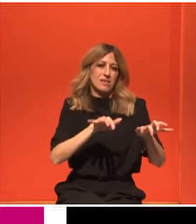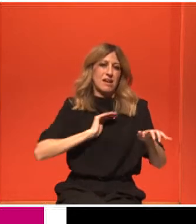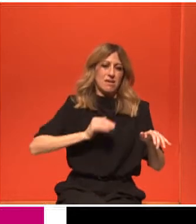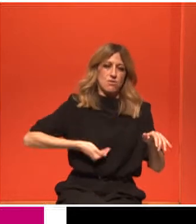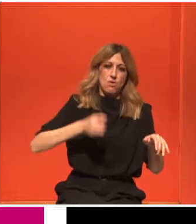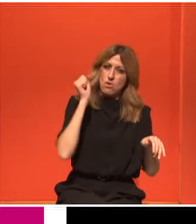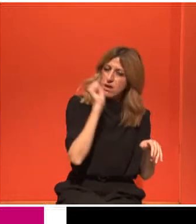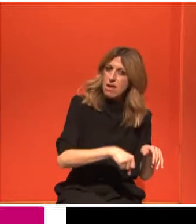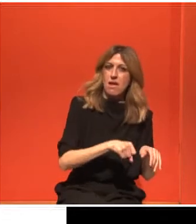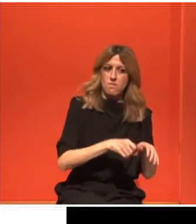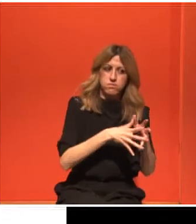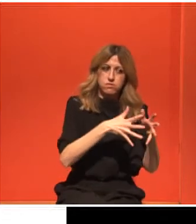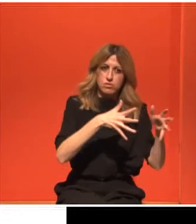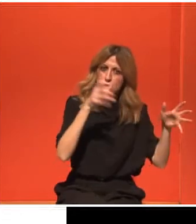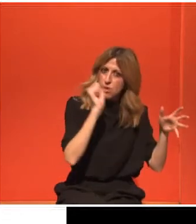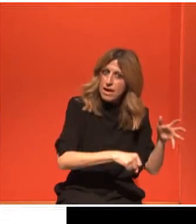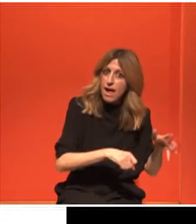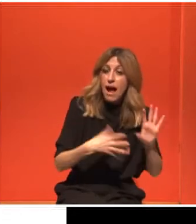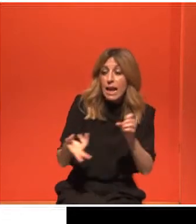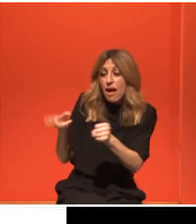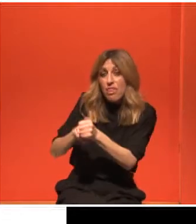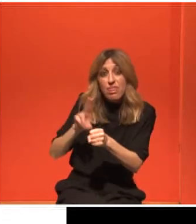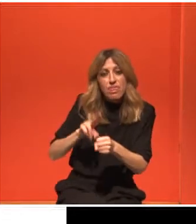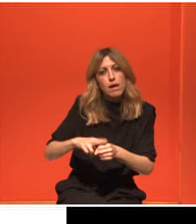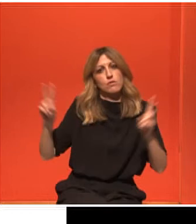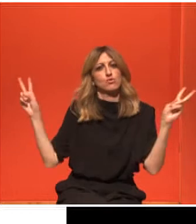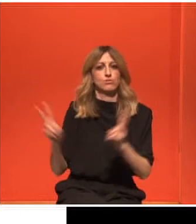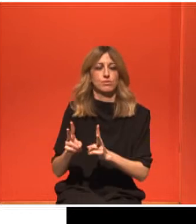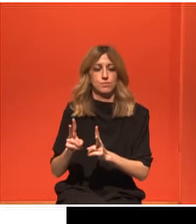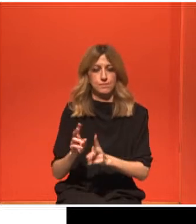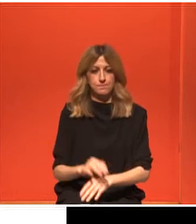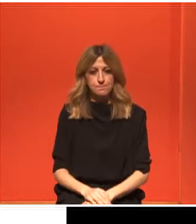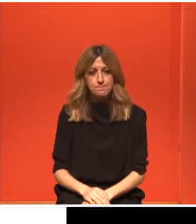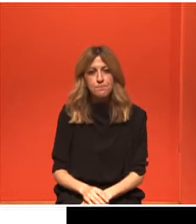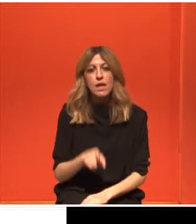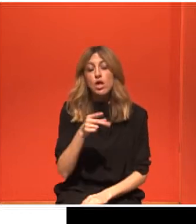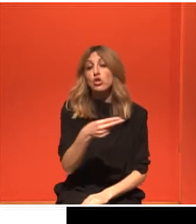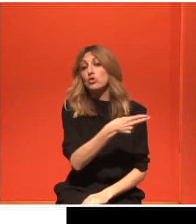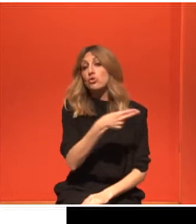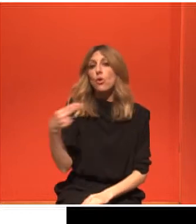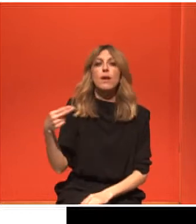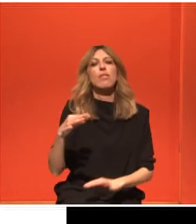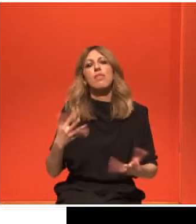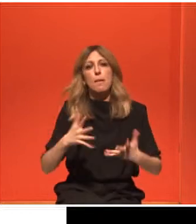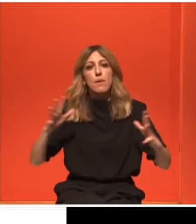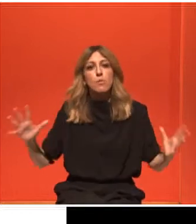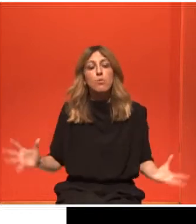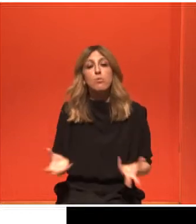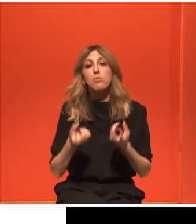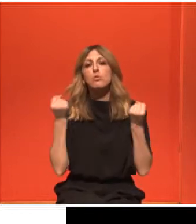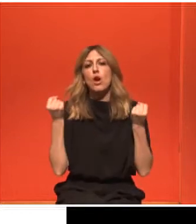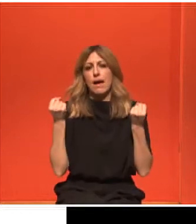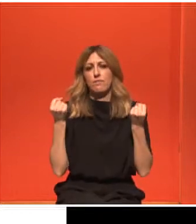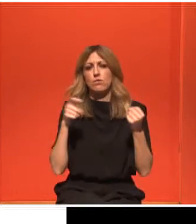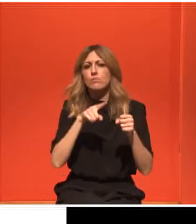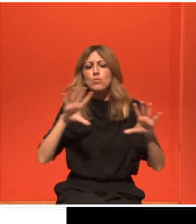λιγότερες γυναίκες. Και πάμε στο θέμα μας που είναι η πρόληψη του καρκίνου του μαστού. Όταν λέμε πρόληψη, εννοούμε δύο